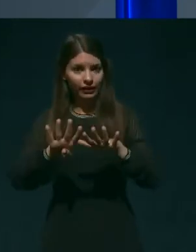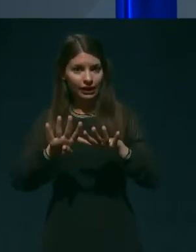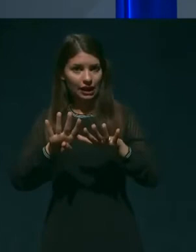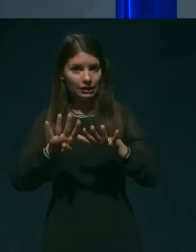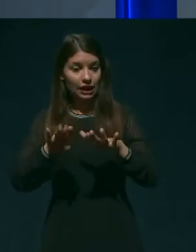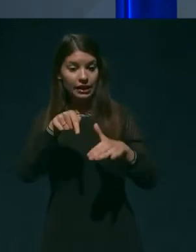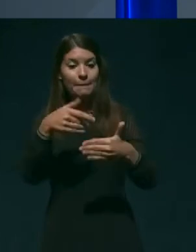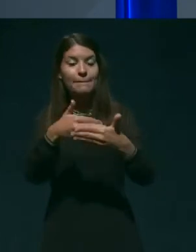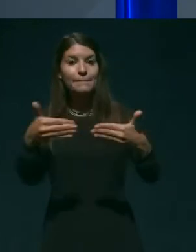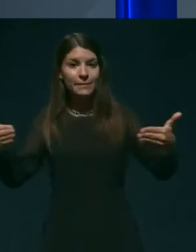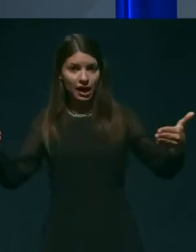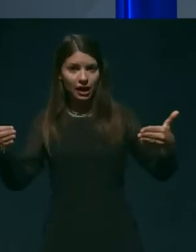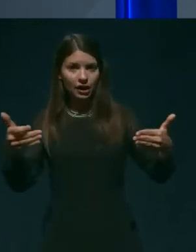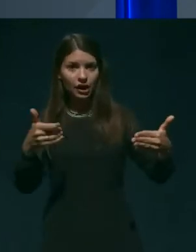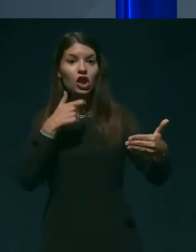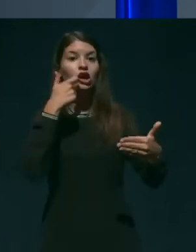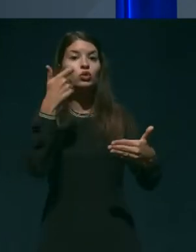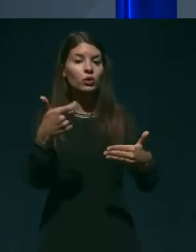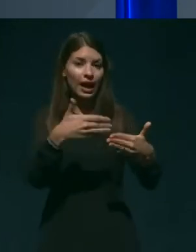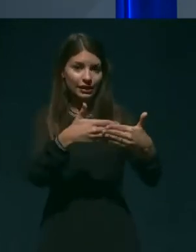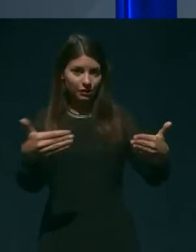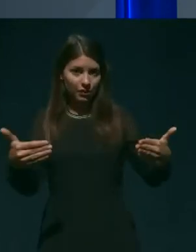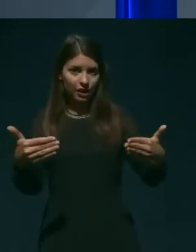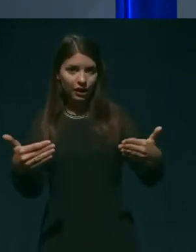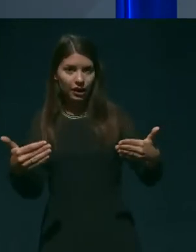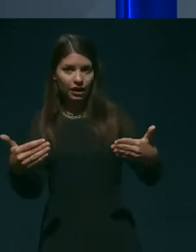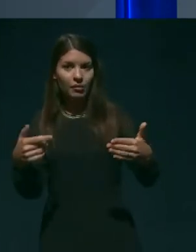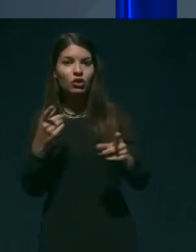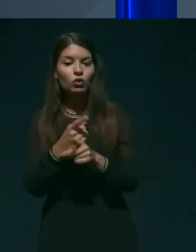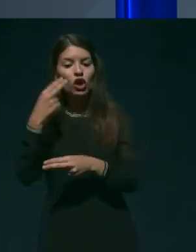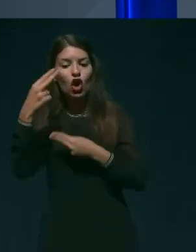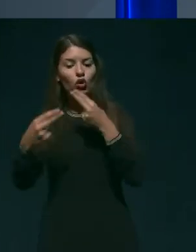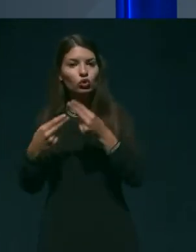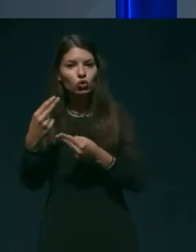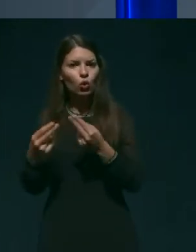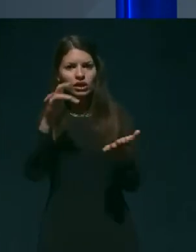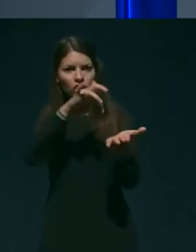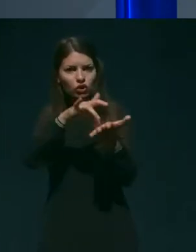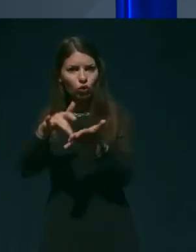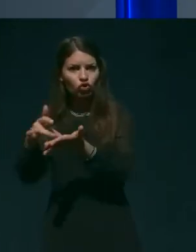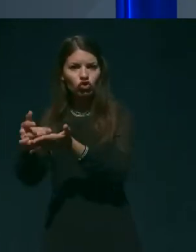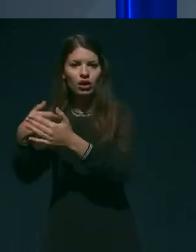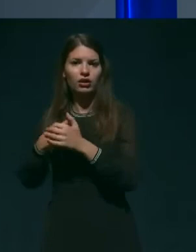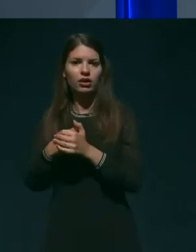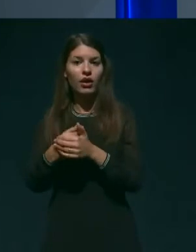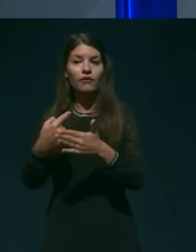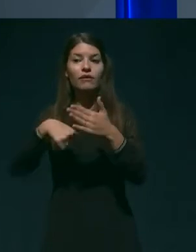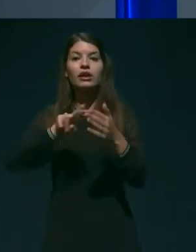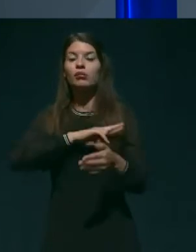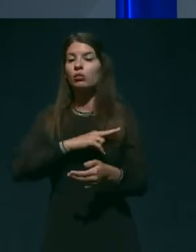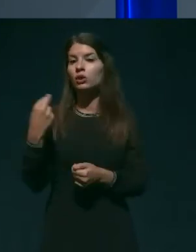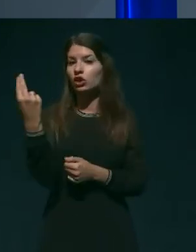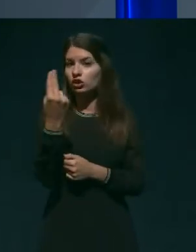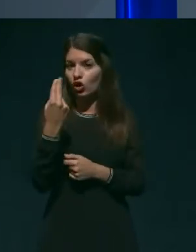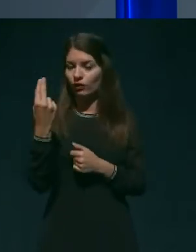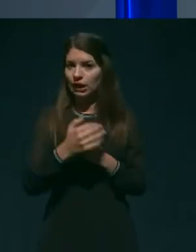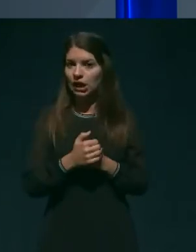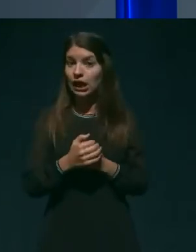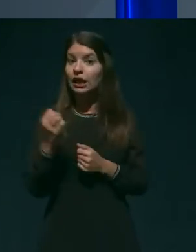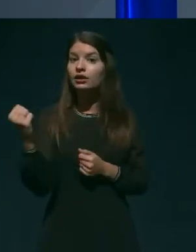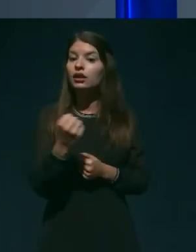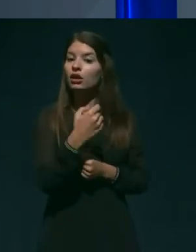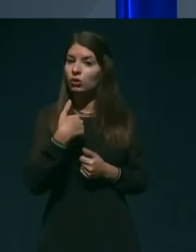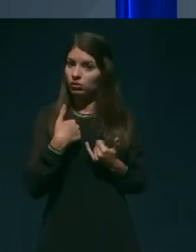prehodih, na zunanji meji in na kontrolnih točkah na notranjih mejah Republike Slovenije. Zato vam zastavljam